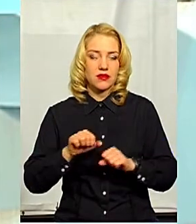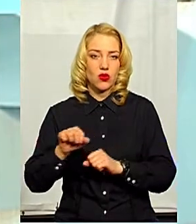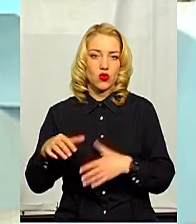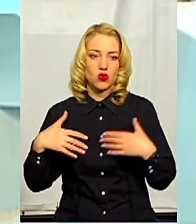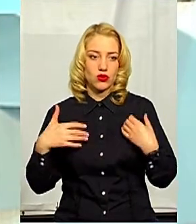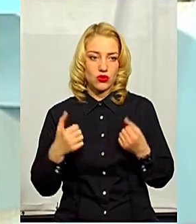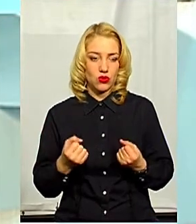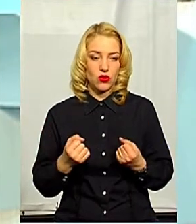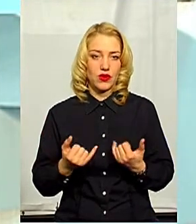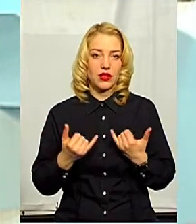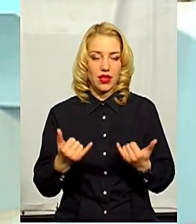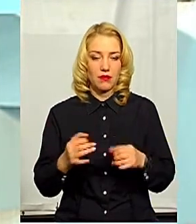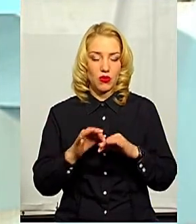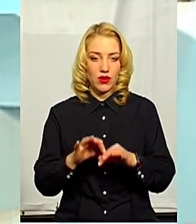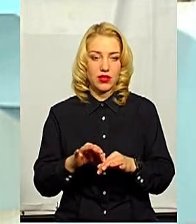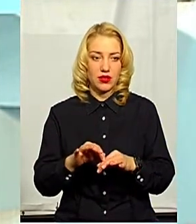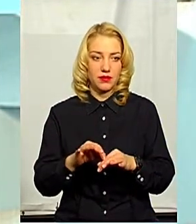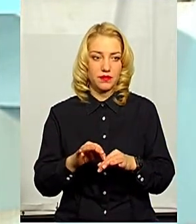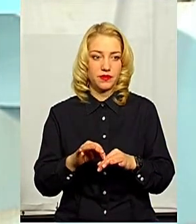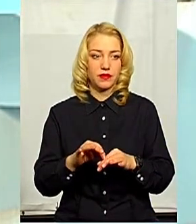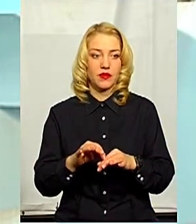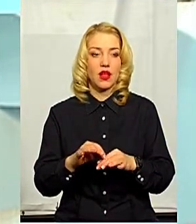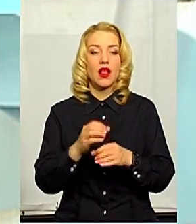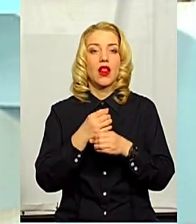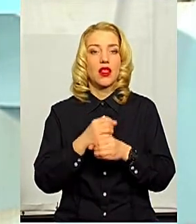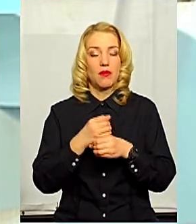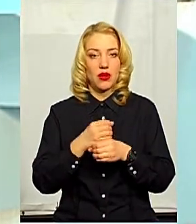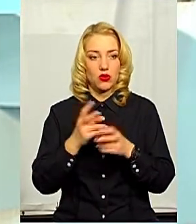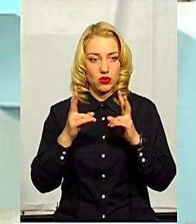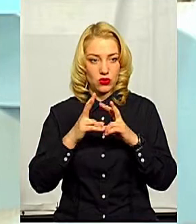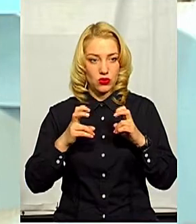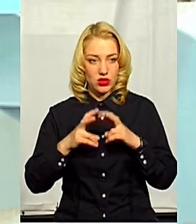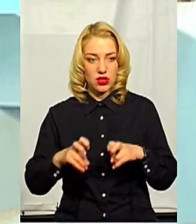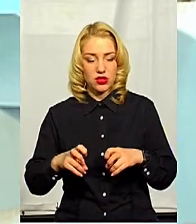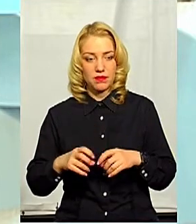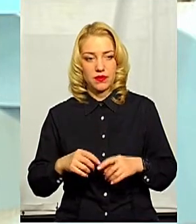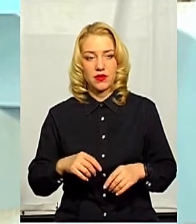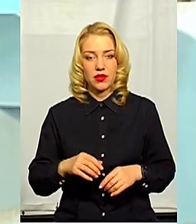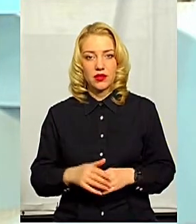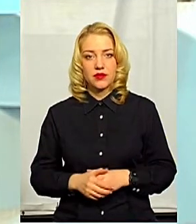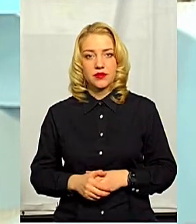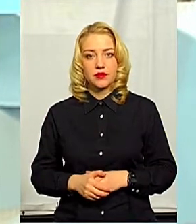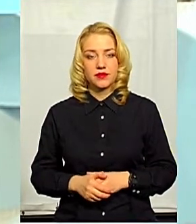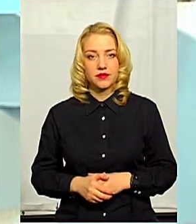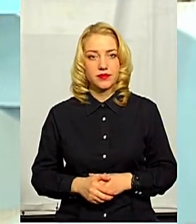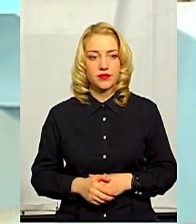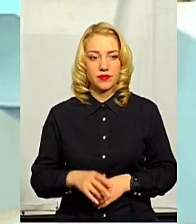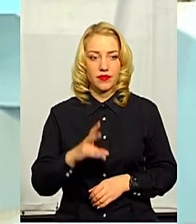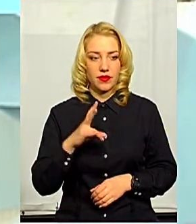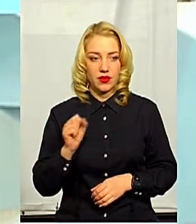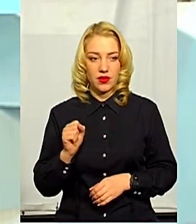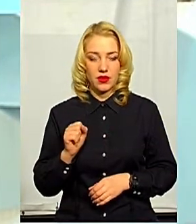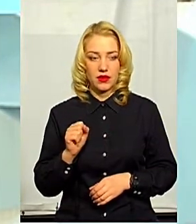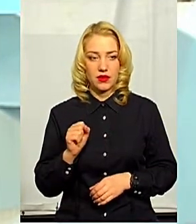здоров'я для проведення лабораторного дослідження методом ПЛР на